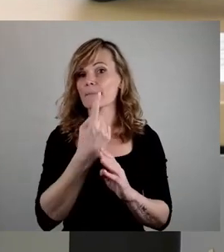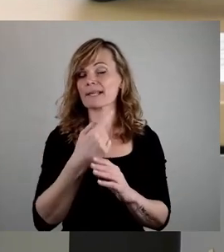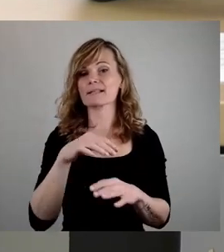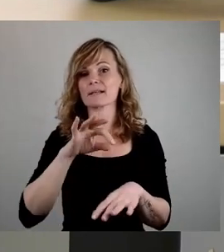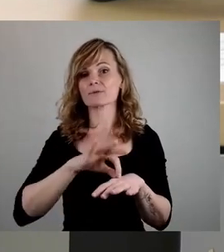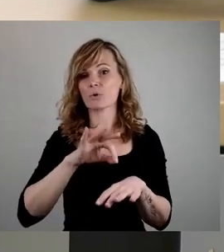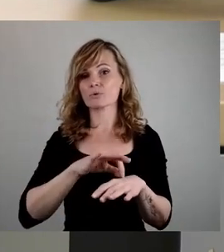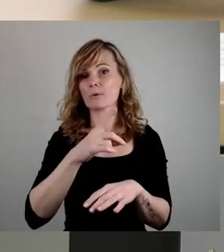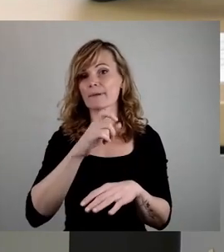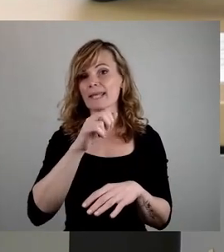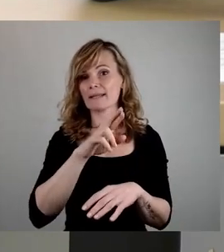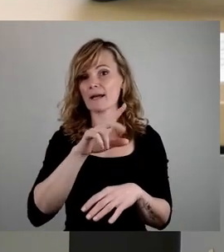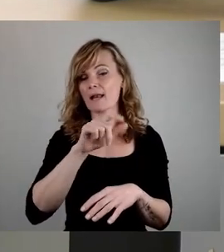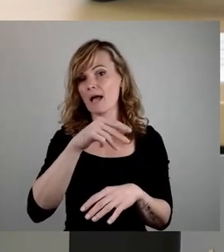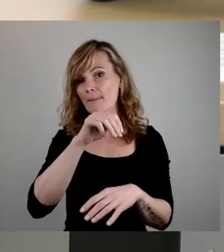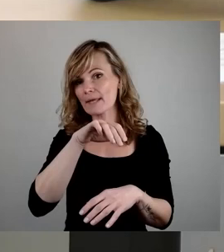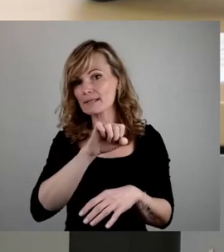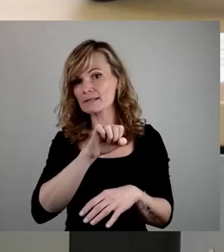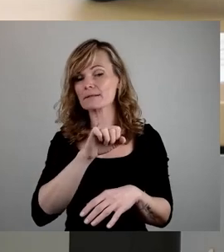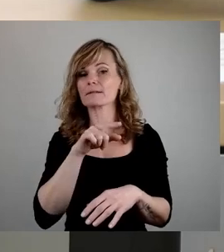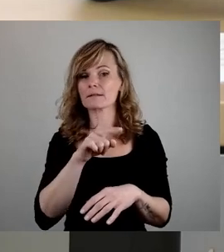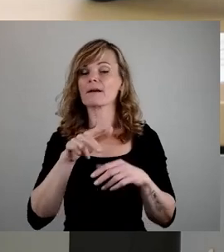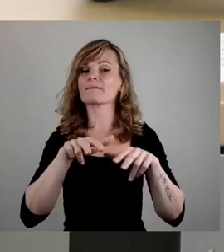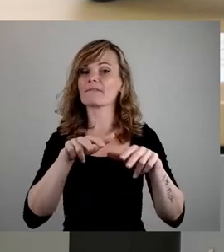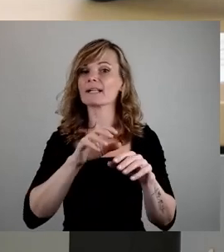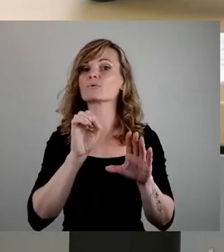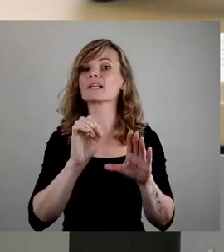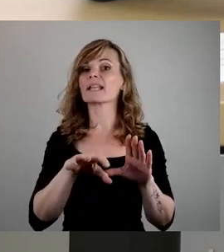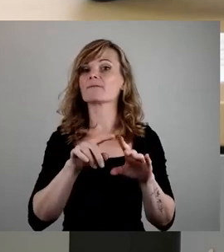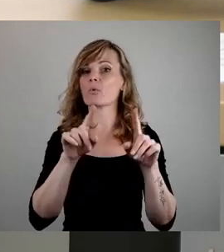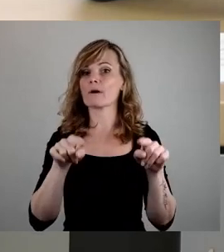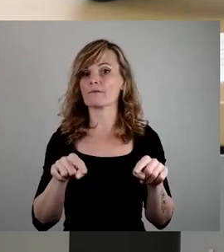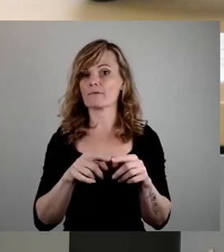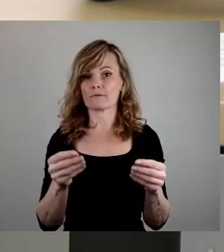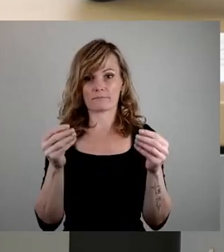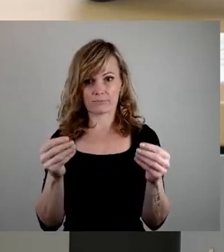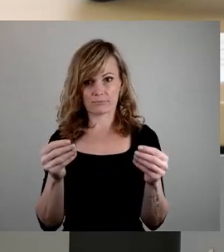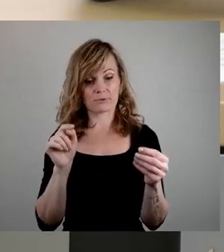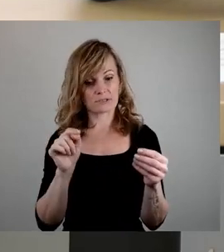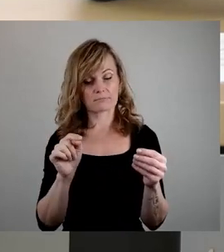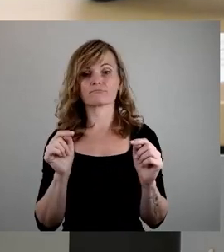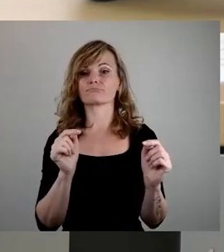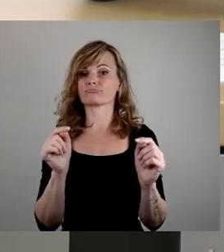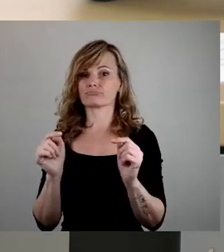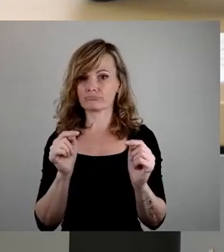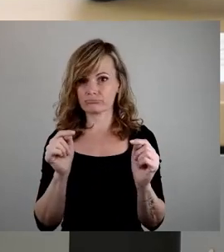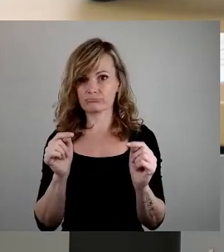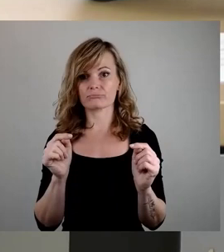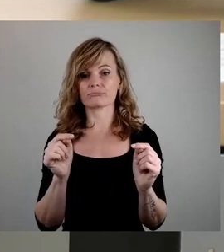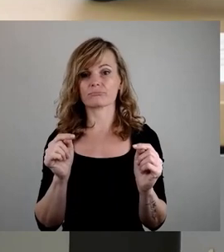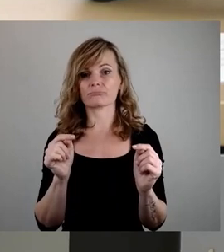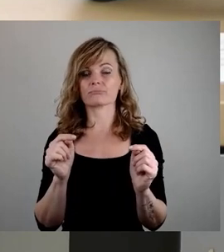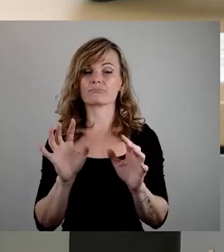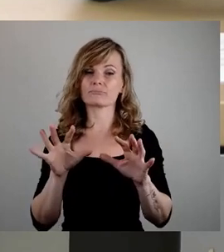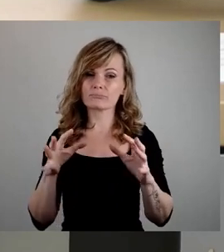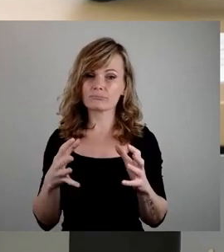eingeführt worden, dass tatsächlich erst einmal ein Verwaltungsentwurf zur Diskussion gestellt wird. Ich denke, dass mit den umfangreichen Regionalkonferenzen und auch der Art und